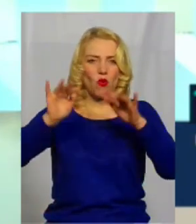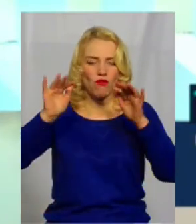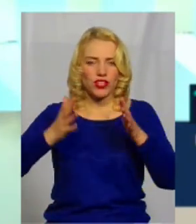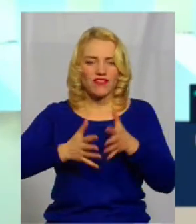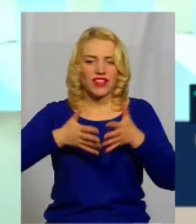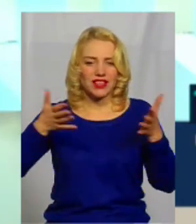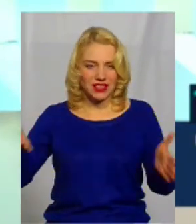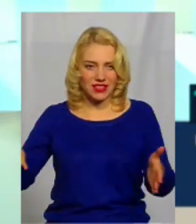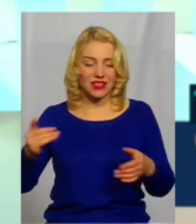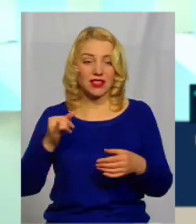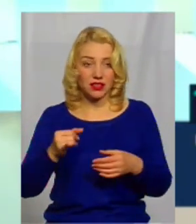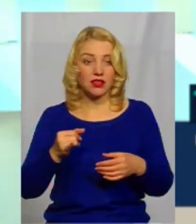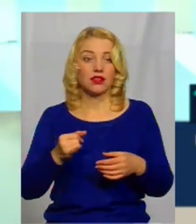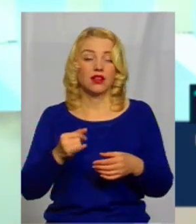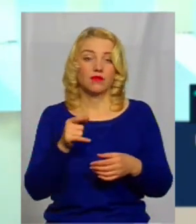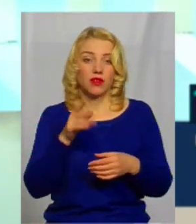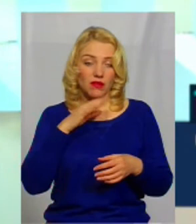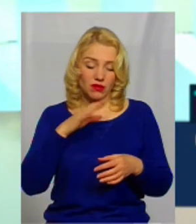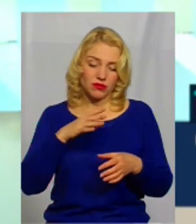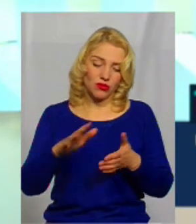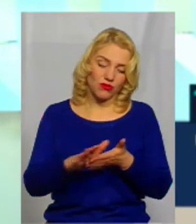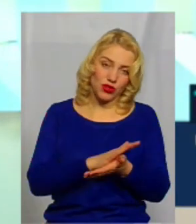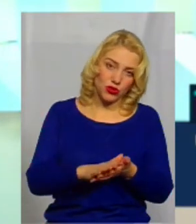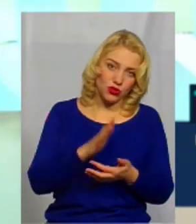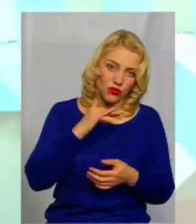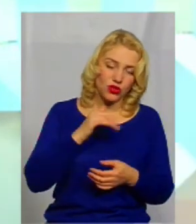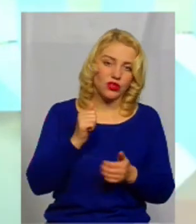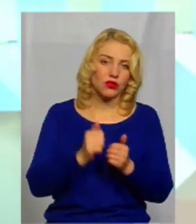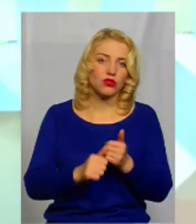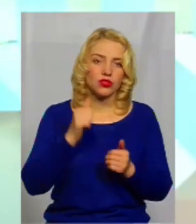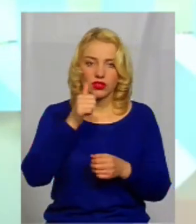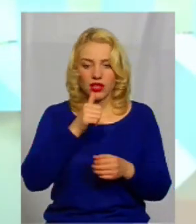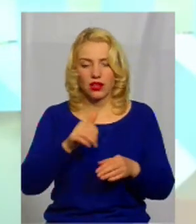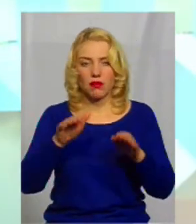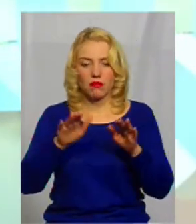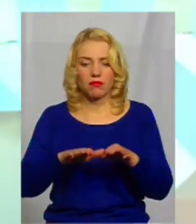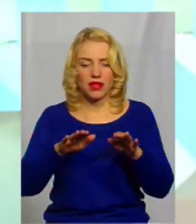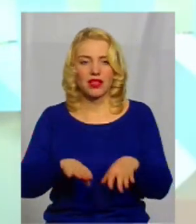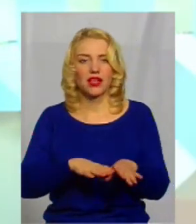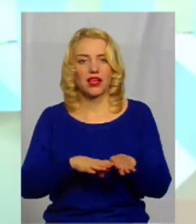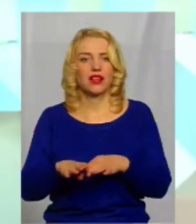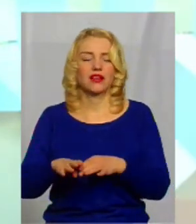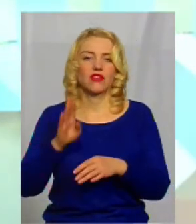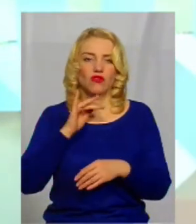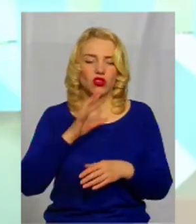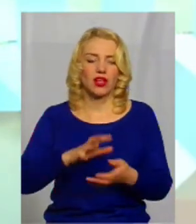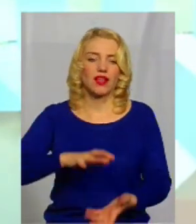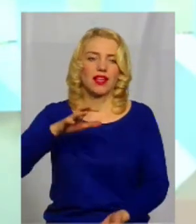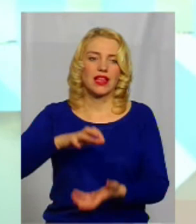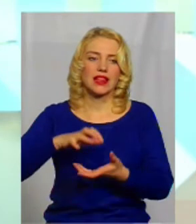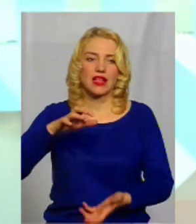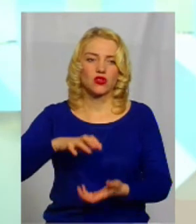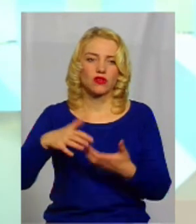споруда спускає, там фільтрує трохи води. І кожен рік падає рівень води, і насоси вже починають…